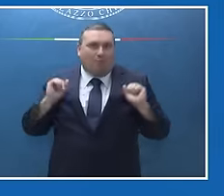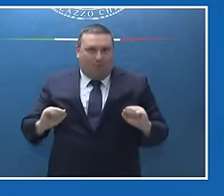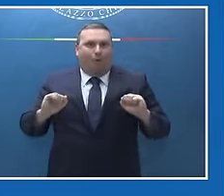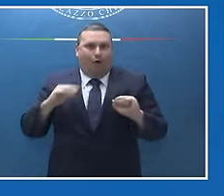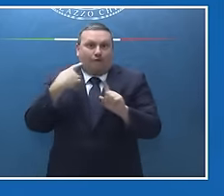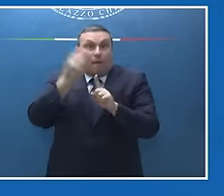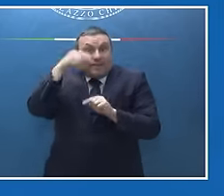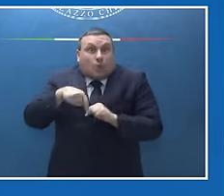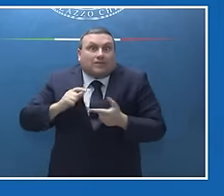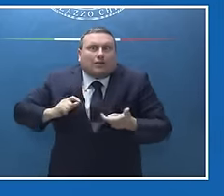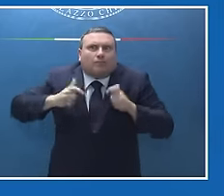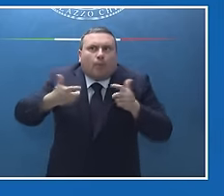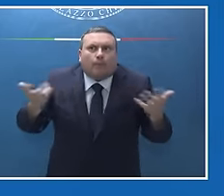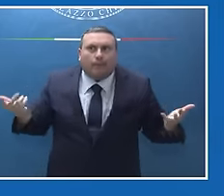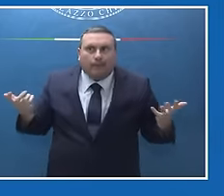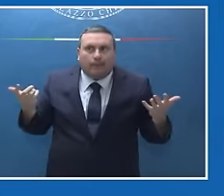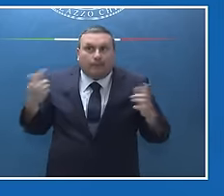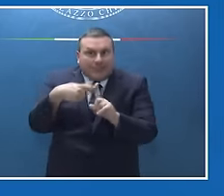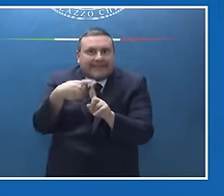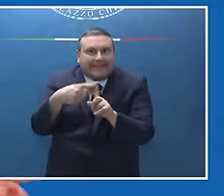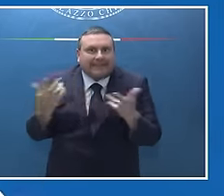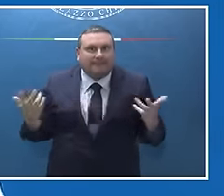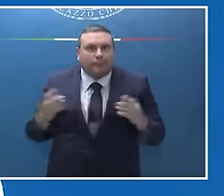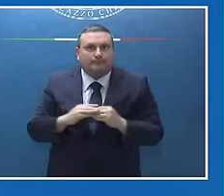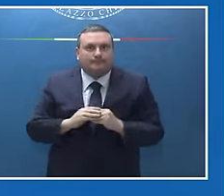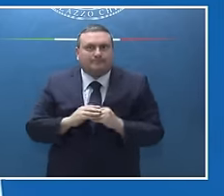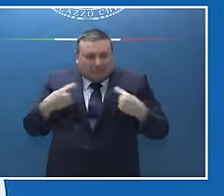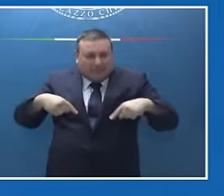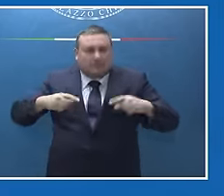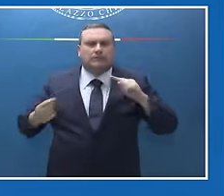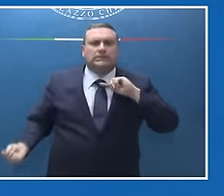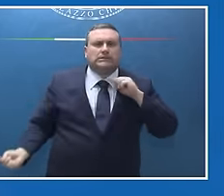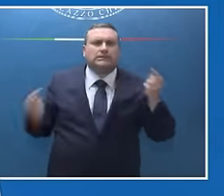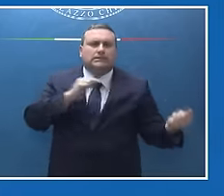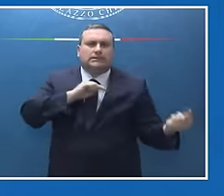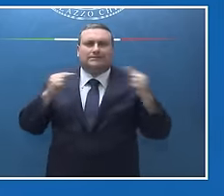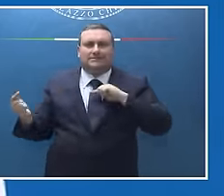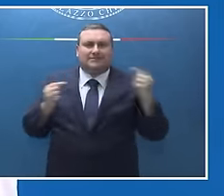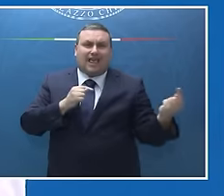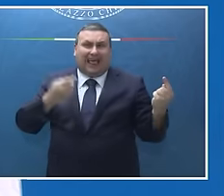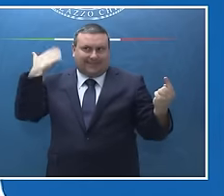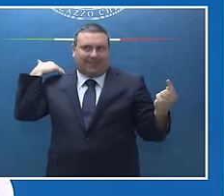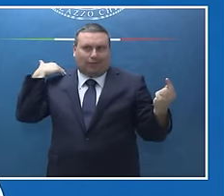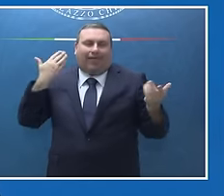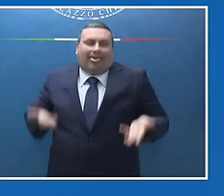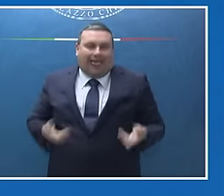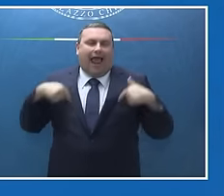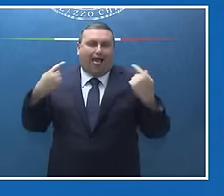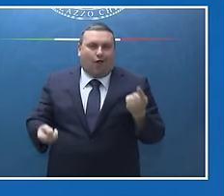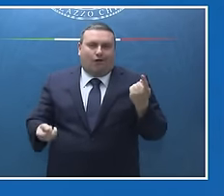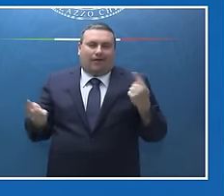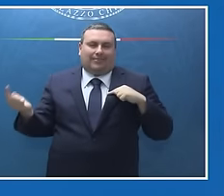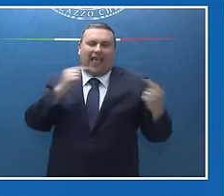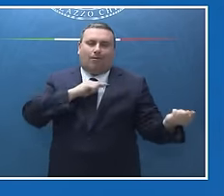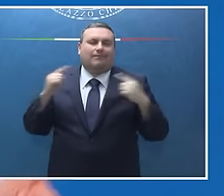uno sviluppo estremamente positivo. E quindi è stato un dibattito molto affascinante. È un dibattito molto affascinante. Non è un dibattito